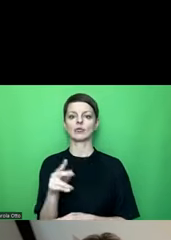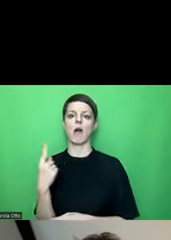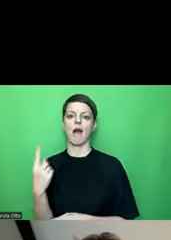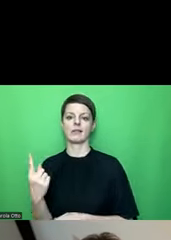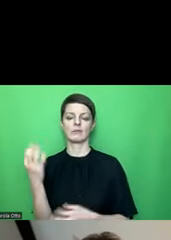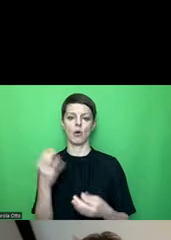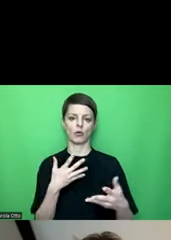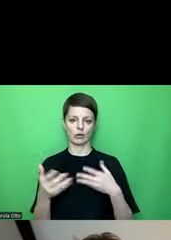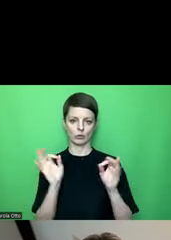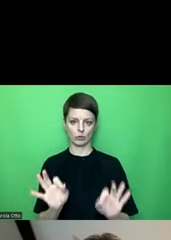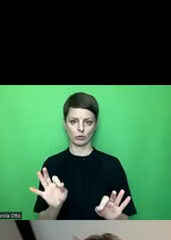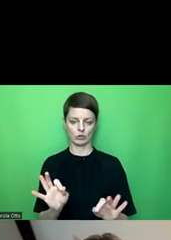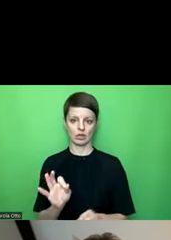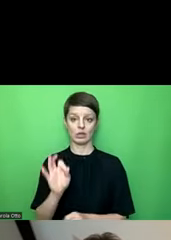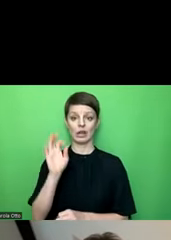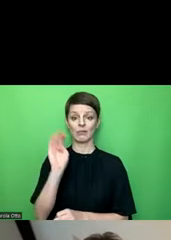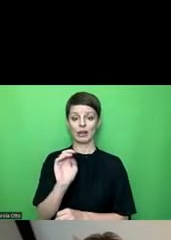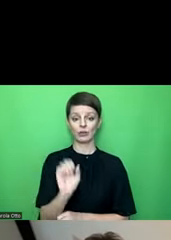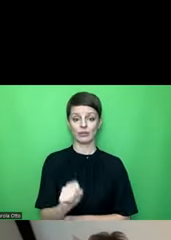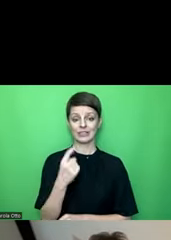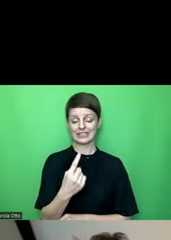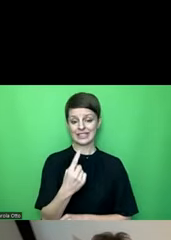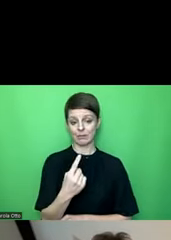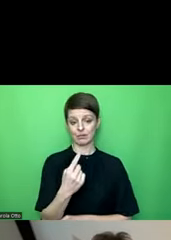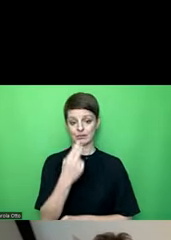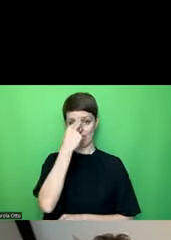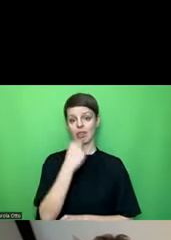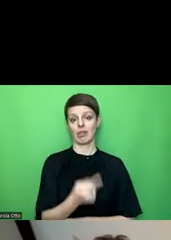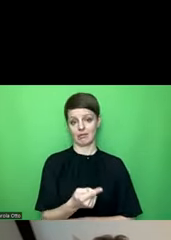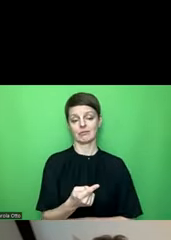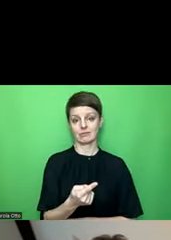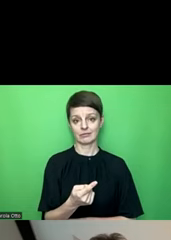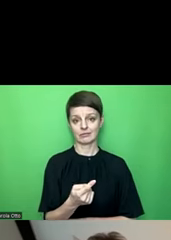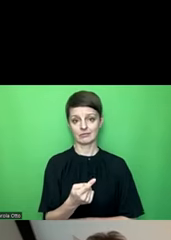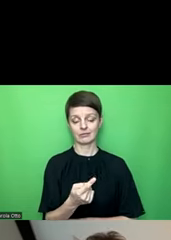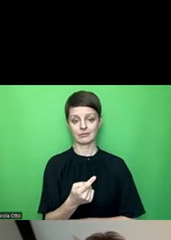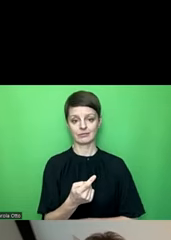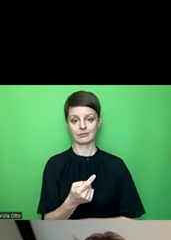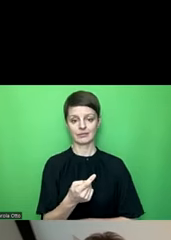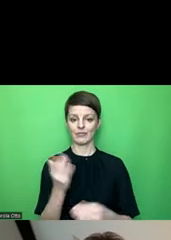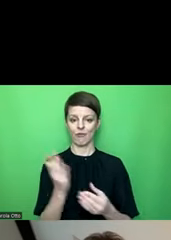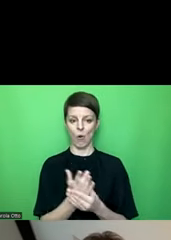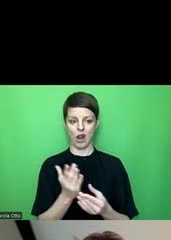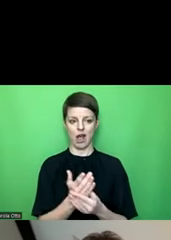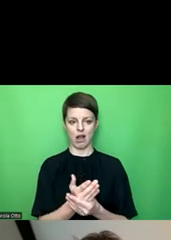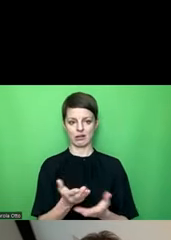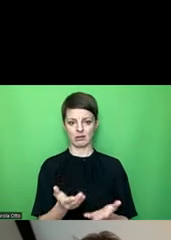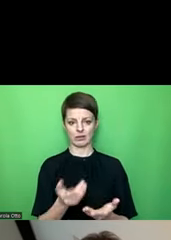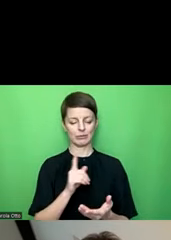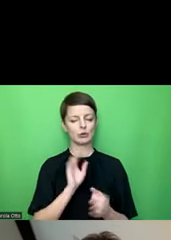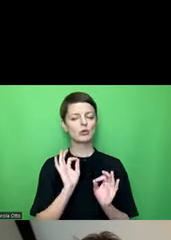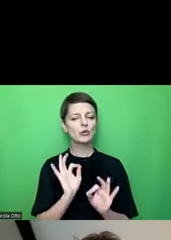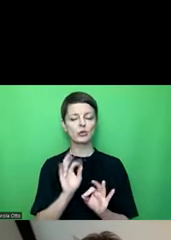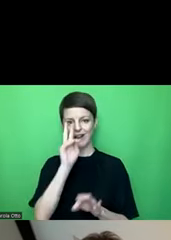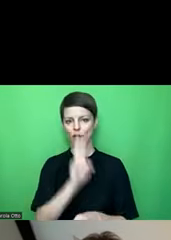Also Microsoft stellt sich hier selber eine Falle. mit diesen Vorlagen und ich muss sehr gut aufpassen, welche